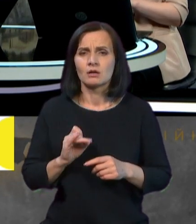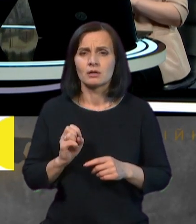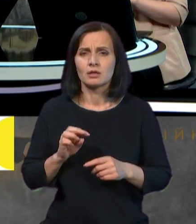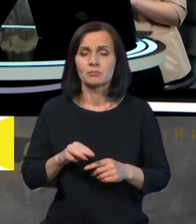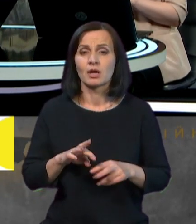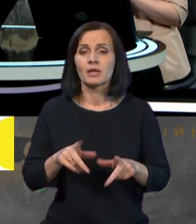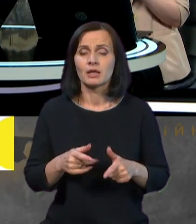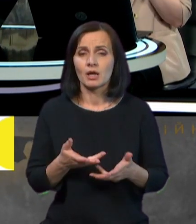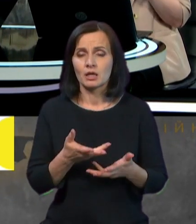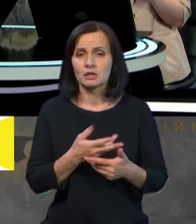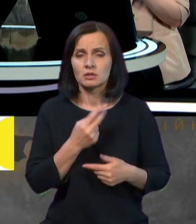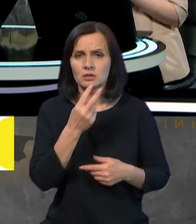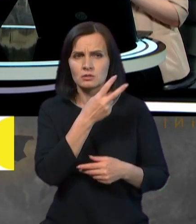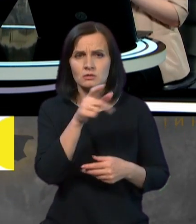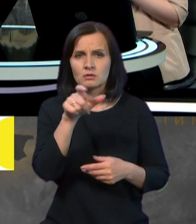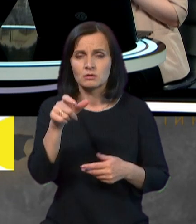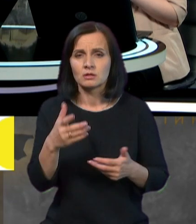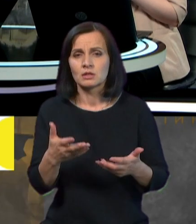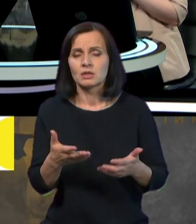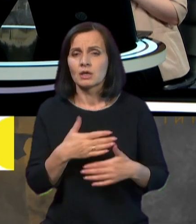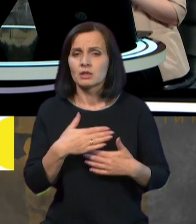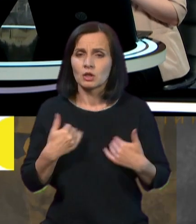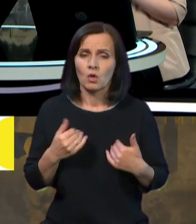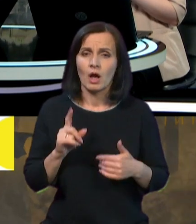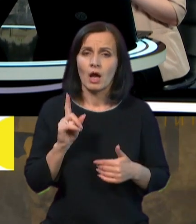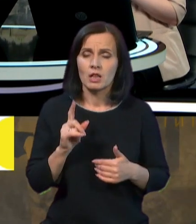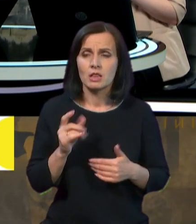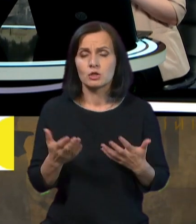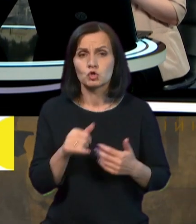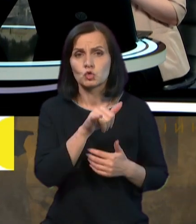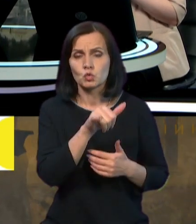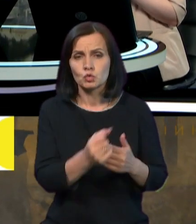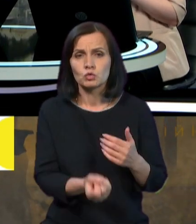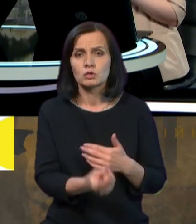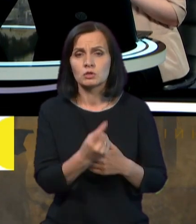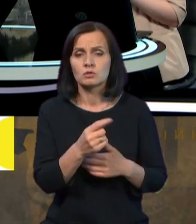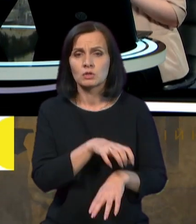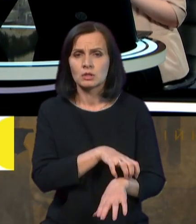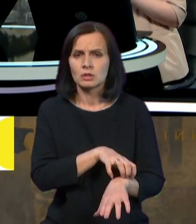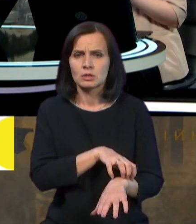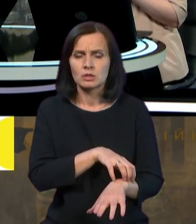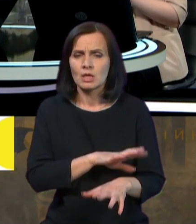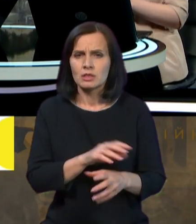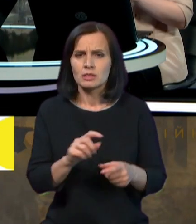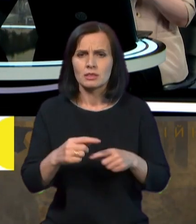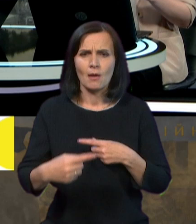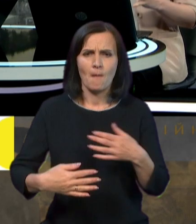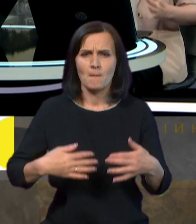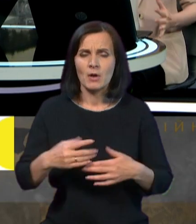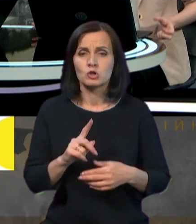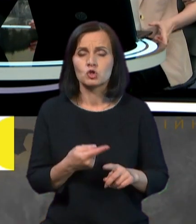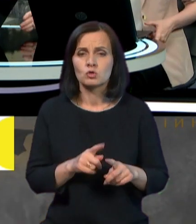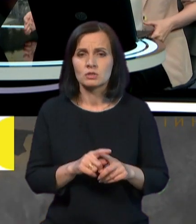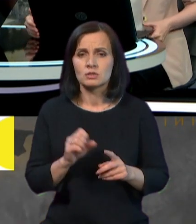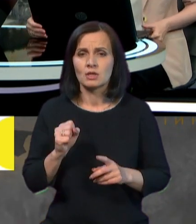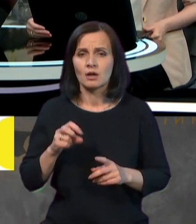глядачам, якщо, звичайно, не хотілося би, але у них виникне алергія, як не сплутати, що це саме алергія і вчасно